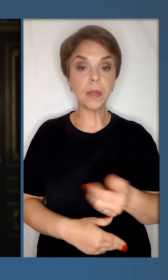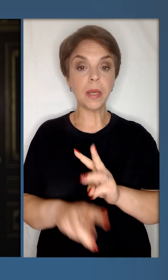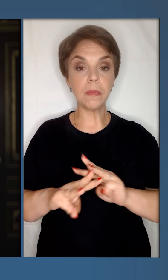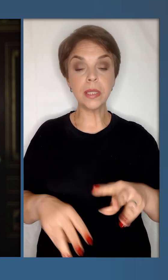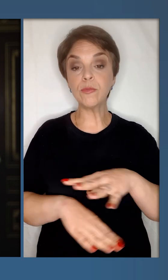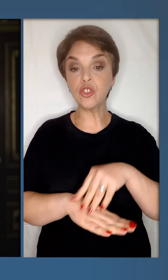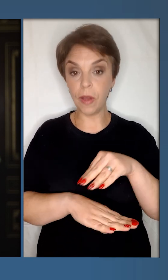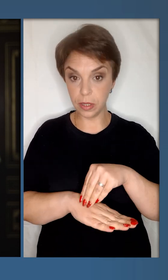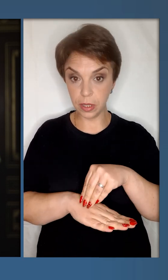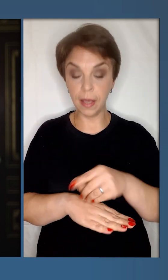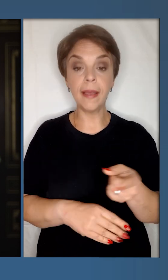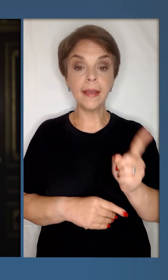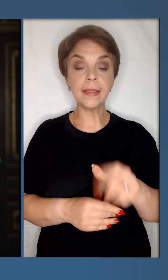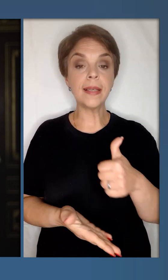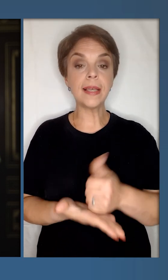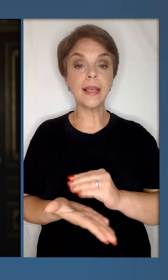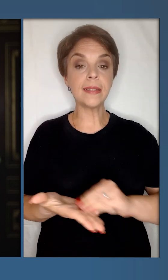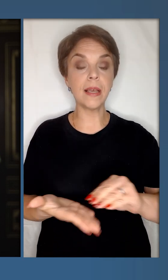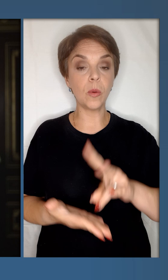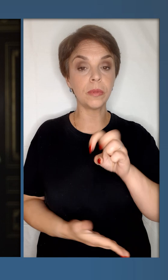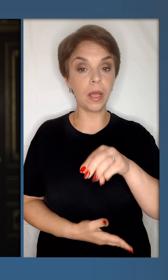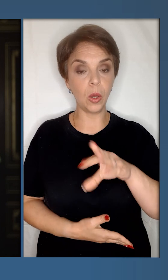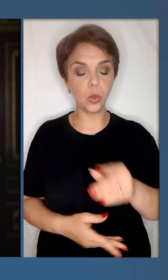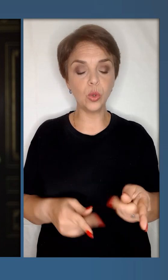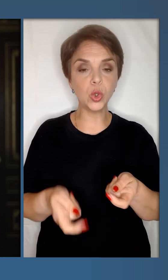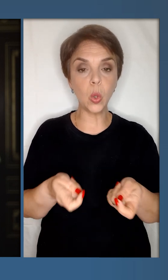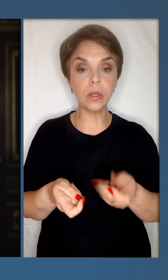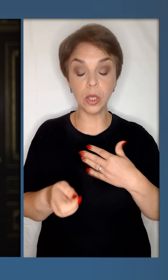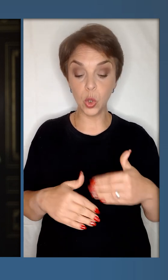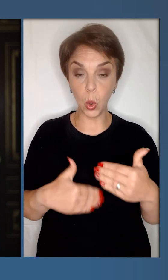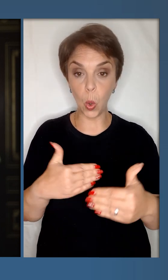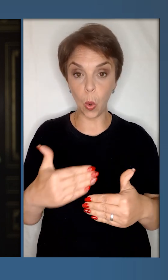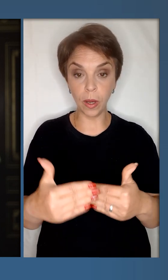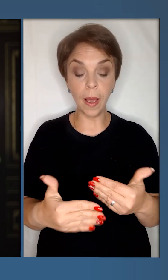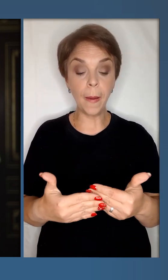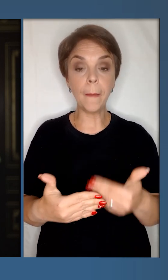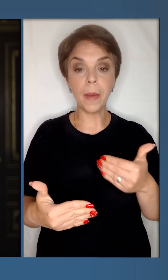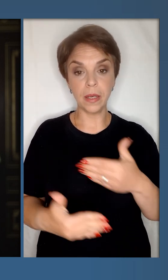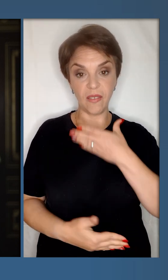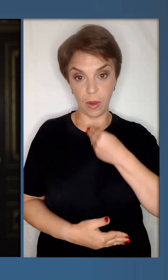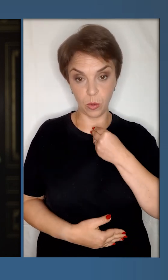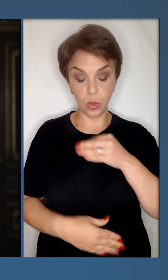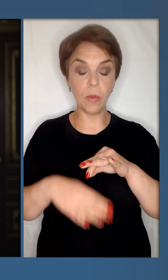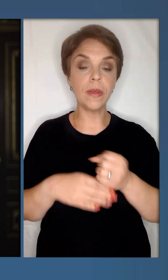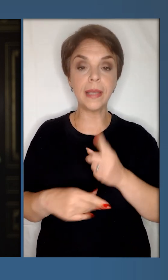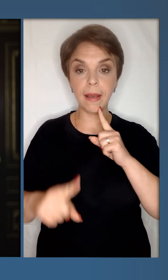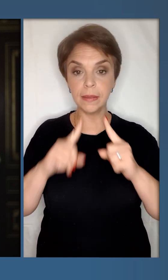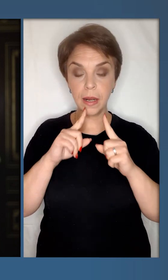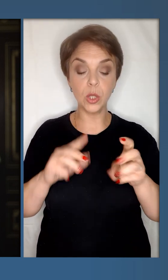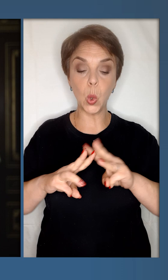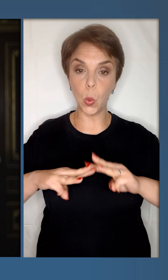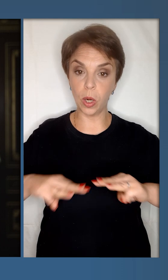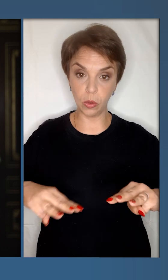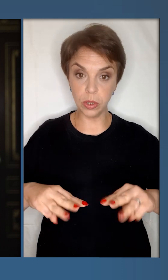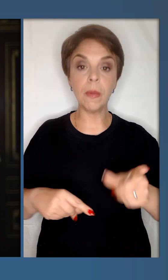з прем'єр-міністром Швеції та з генсеком НАТО скординували наші кроки перед Вільнюсом. Провів і кілька нарад